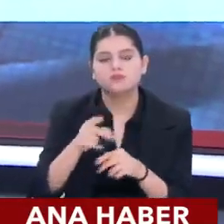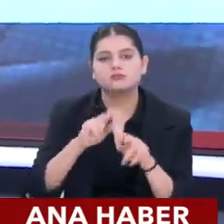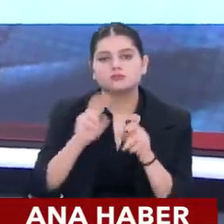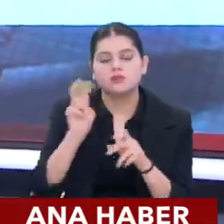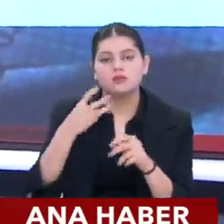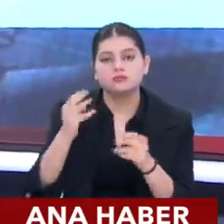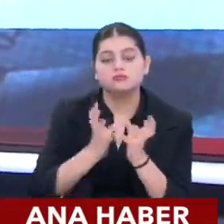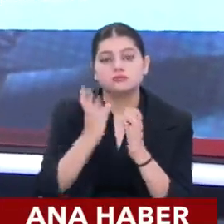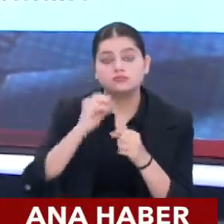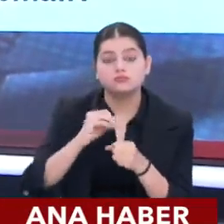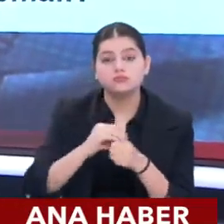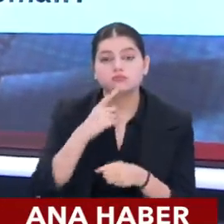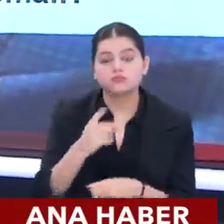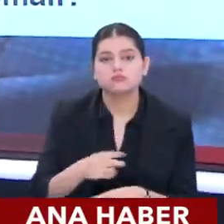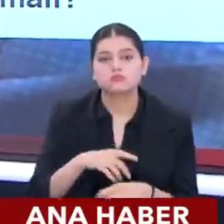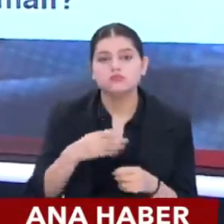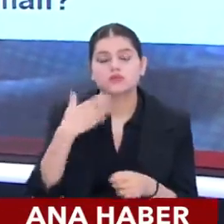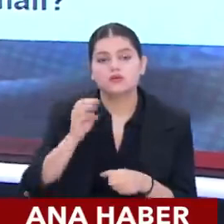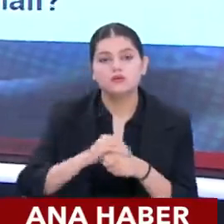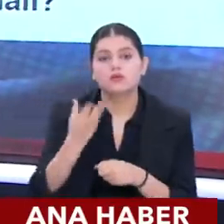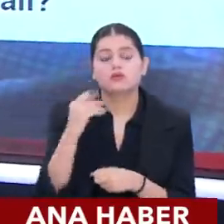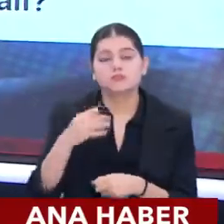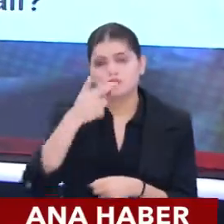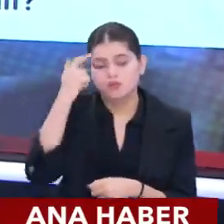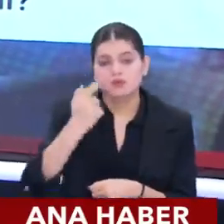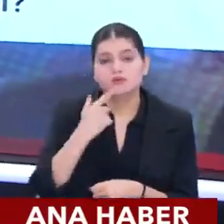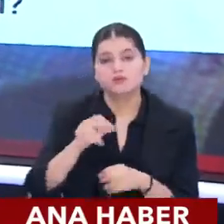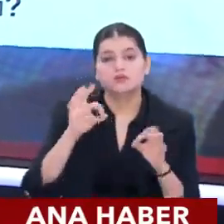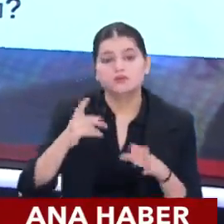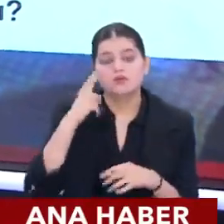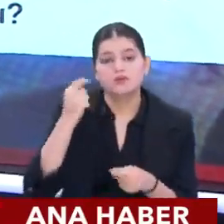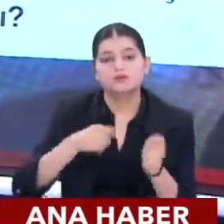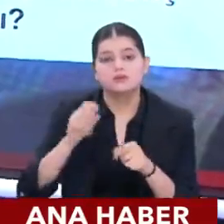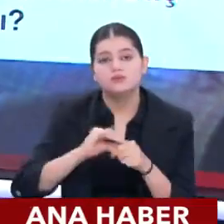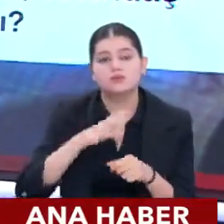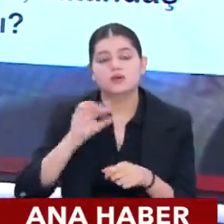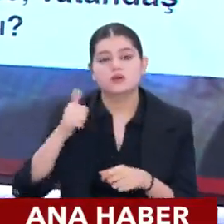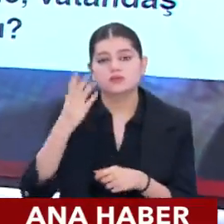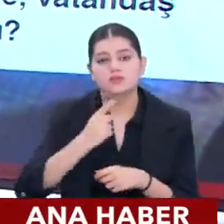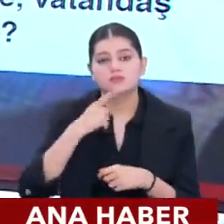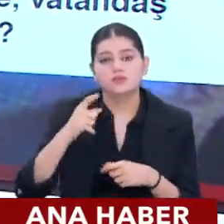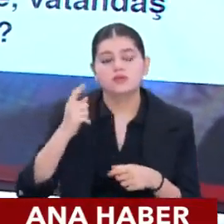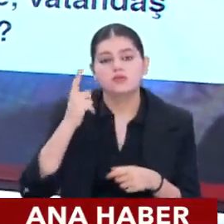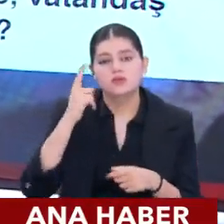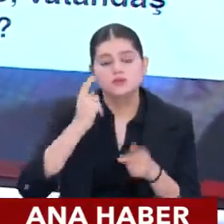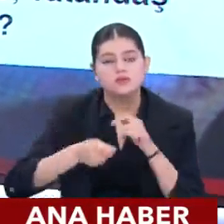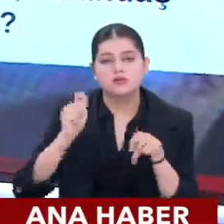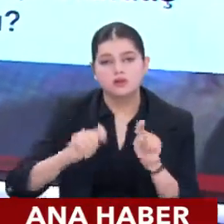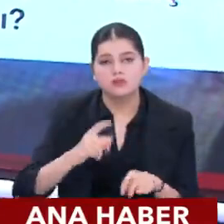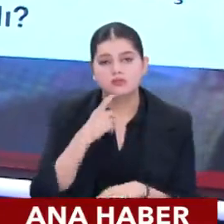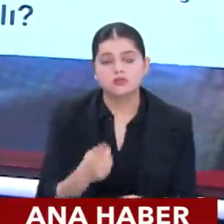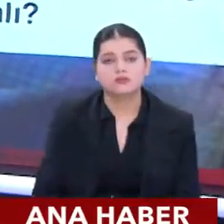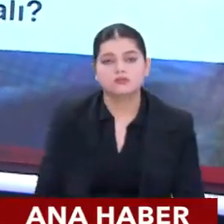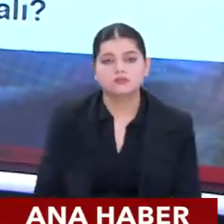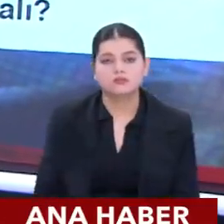kur korumalı mevduat meselesinin ila nihai olmayacağı belli. Şimdi devletin planı var. Devlet her zaman plan yapar yani. Devlet